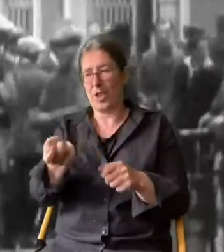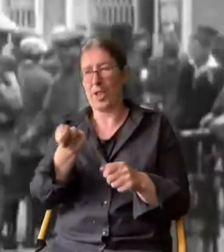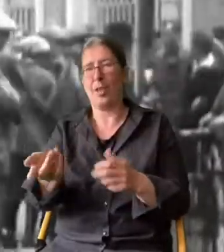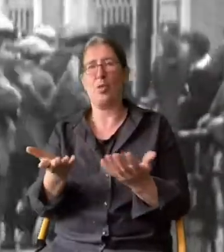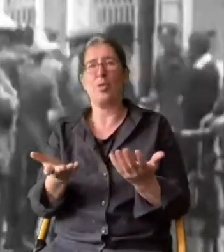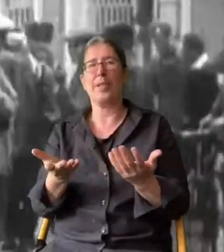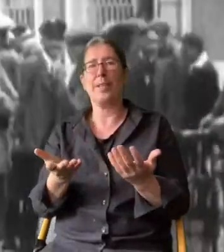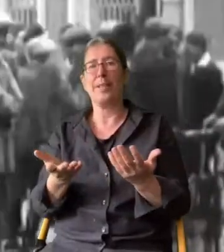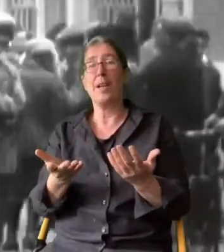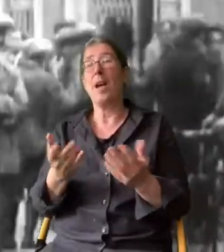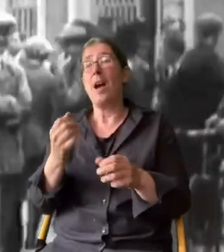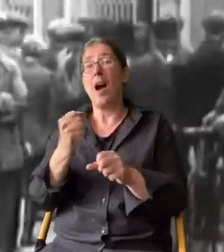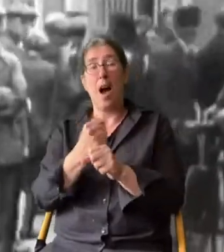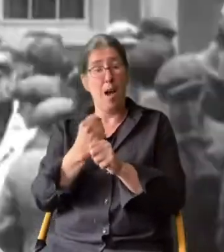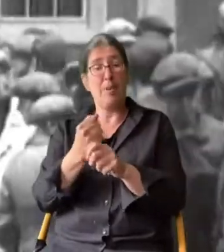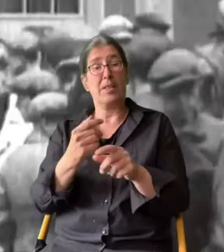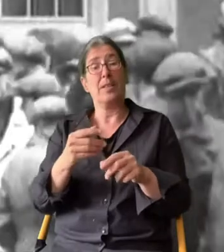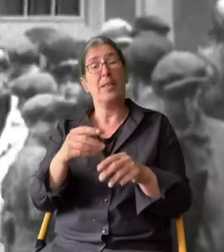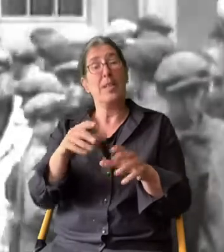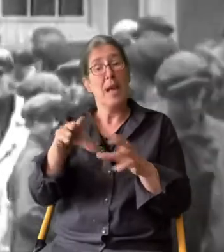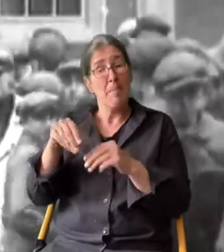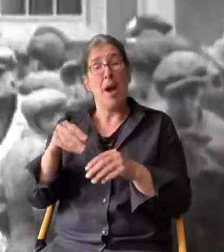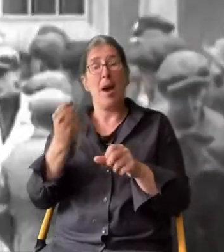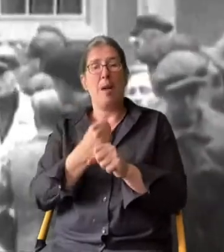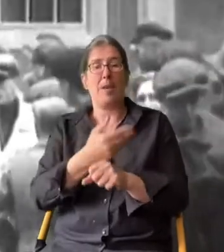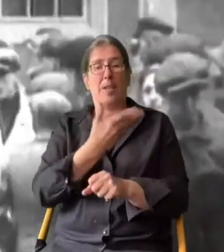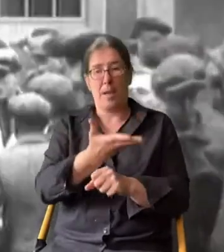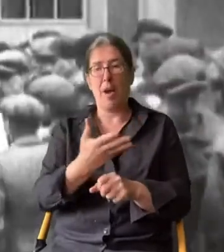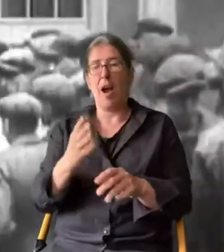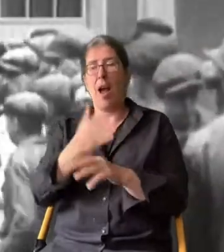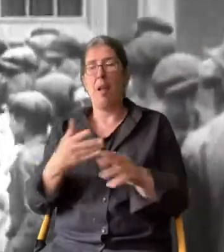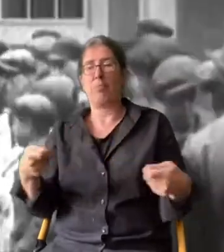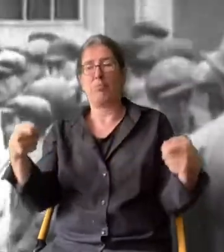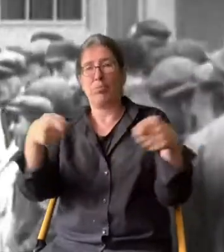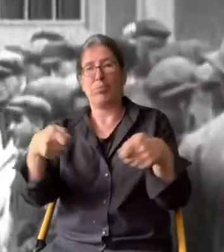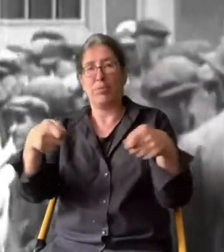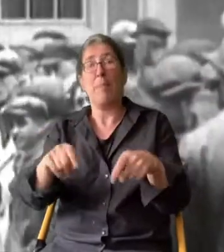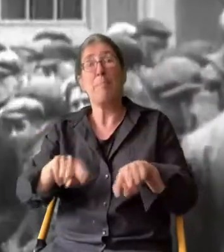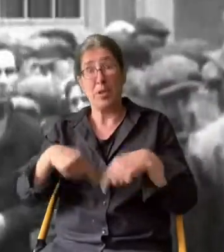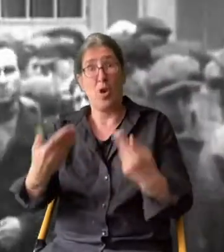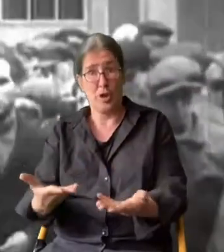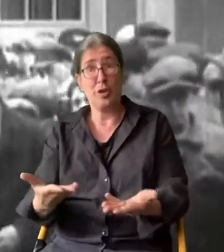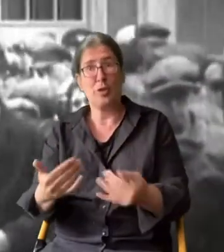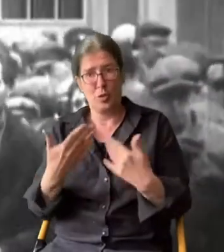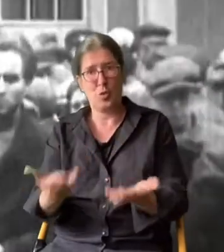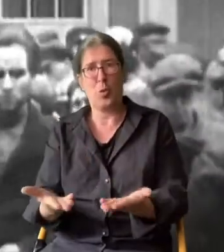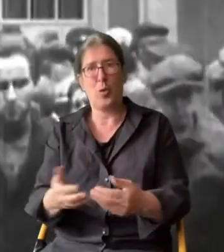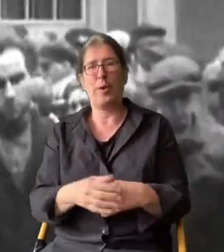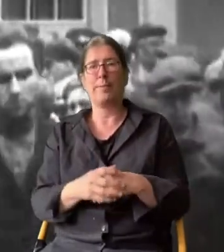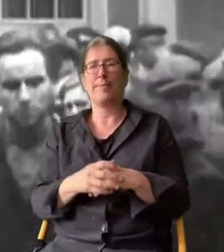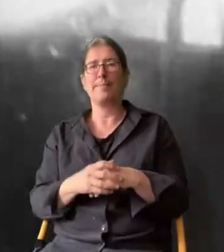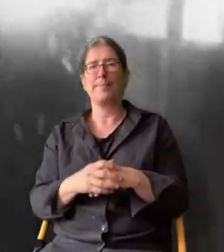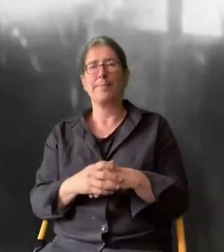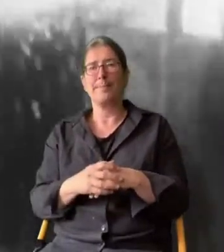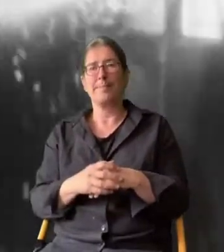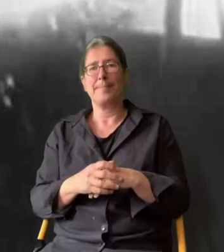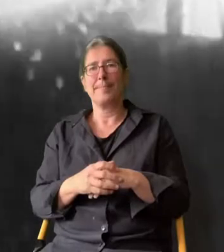eingerichtet. Arbeitnehmer und Arbeitgeber zahlen je zur Hälfte ein. Ein Prinzip, das bis heute gilt.